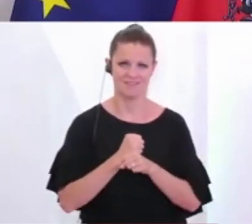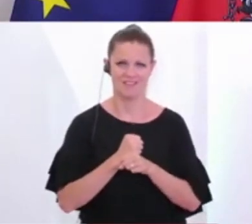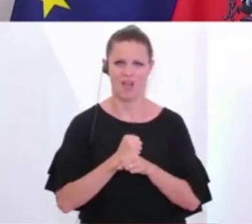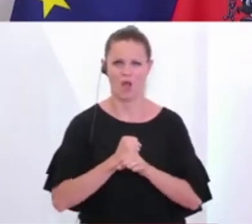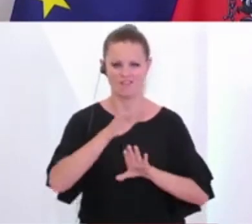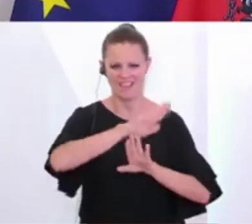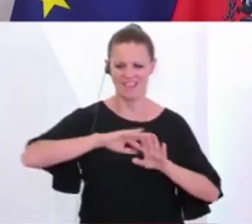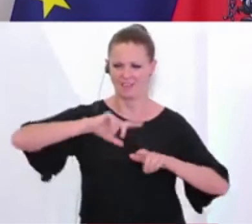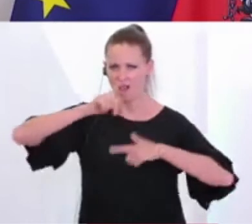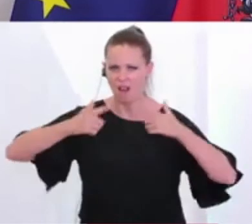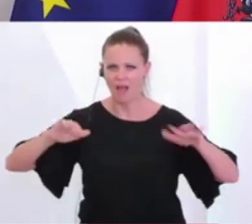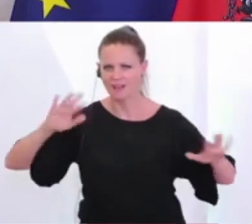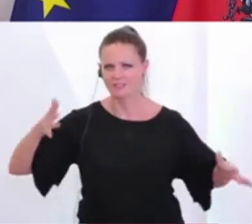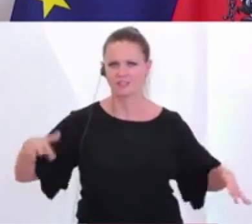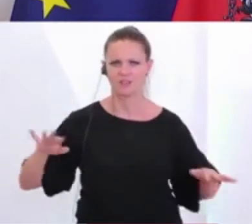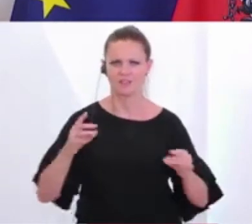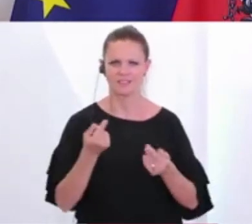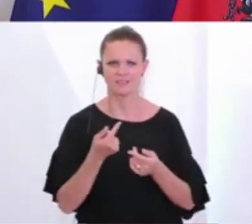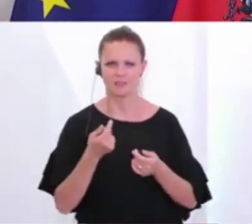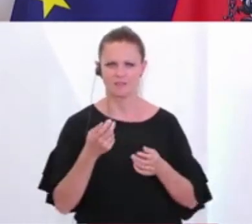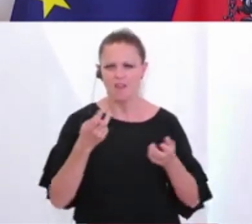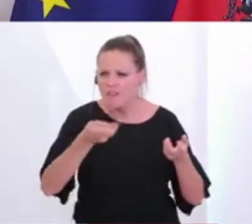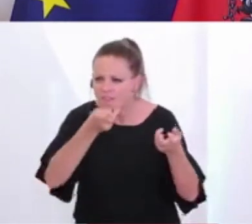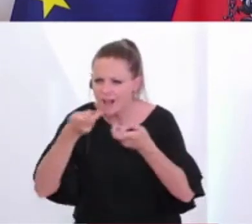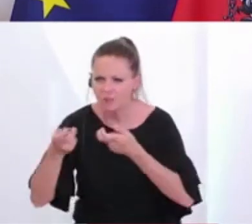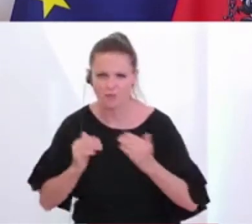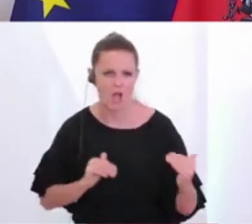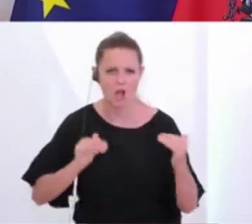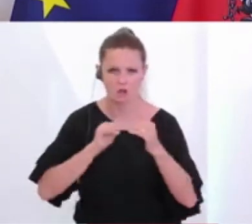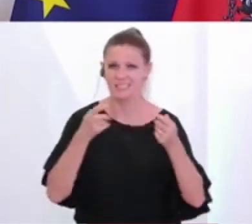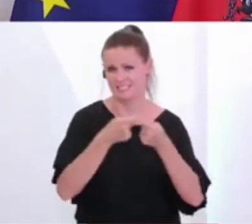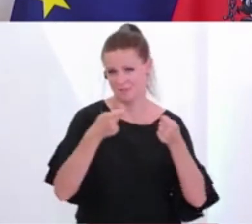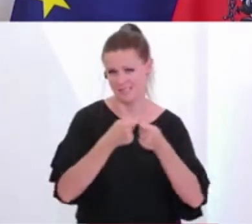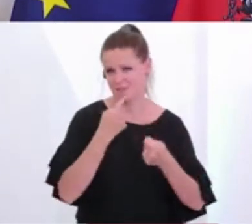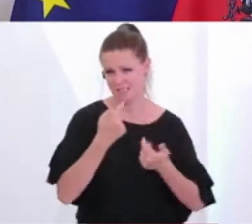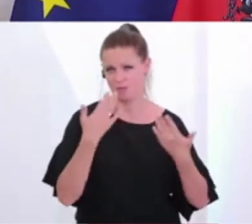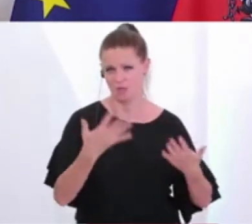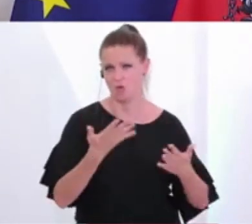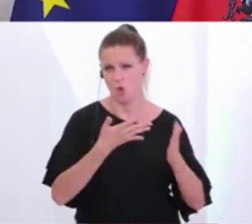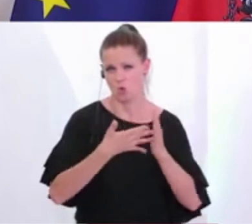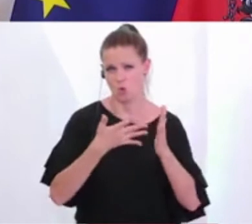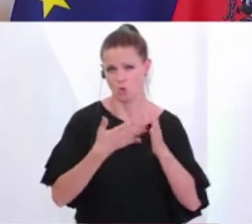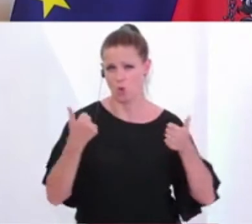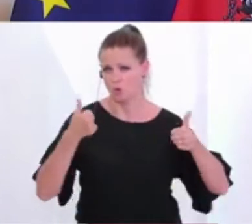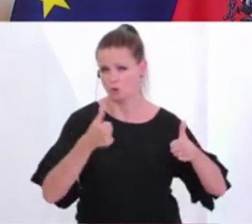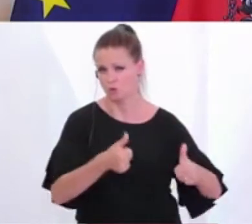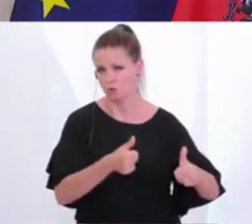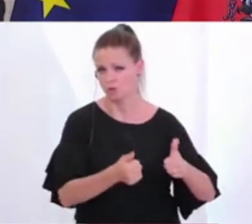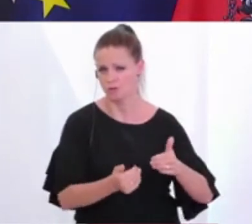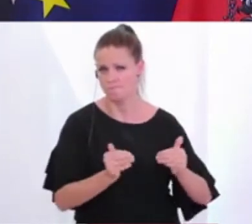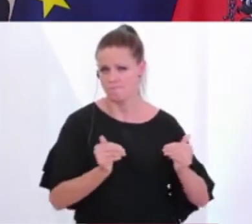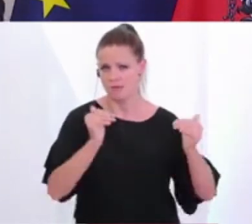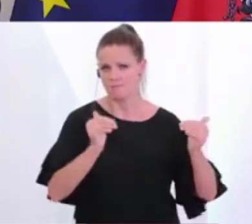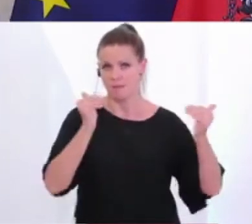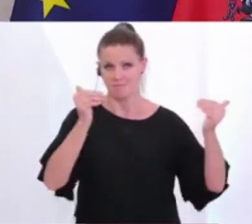stattfindende Schleierfahndungen, sogenannte Ausgleichsmaßnahmen, auch hier den Kontrolldruck zu erhöhen, damit die Menschen das